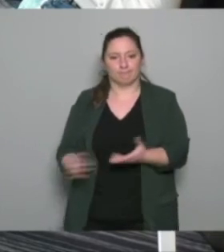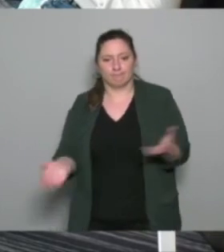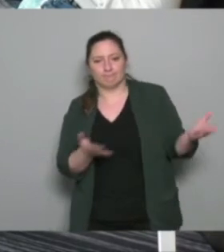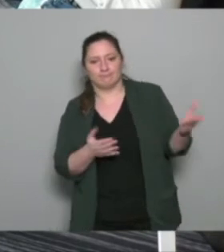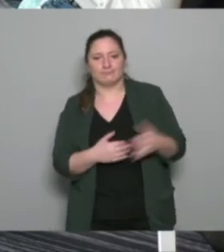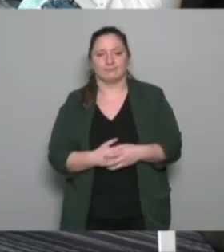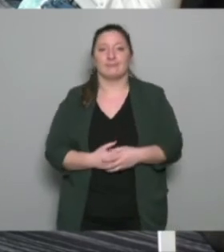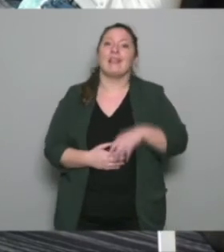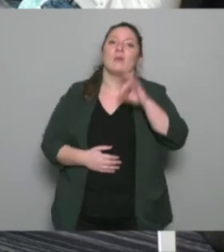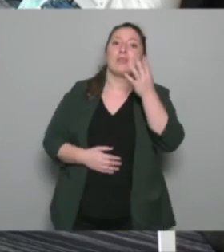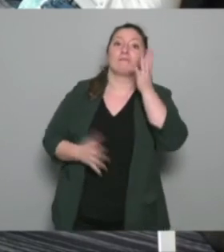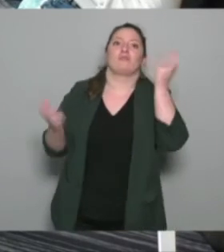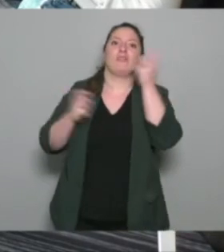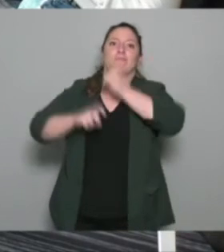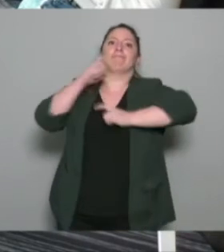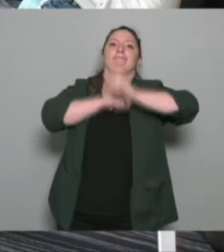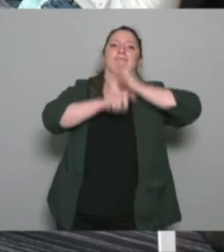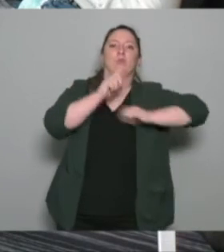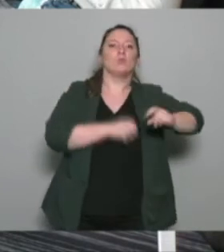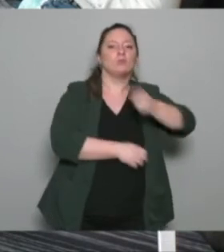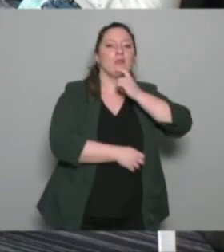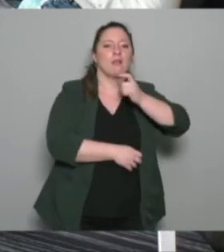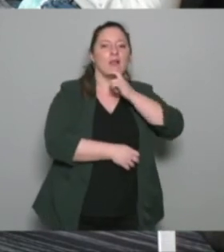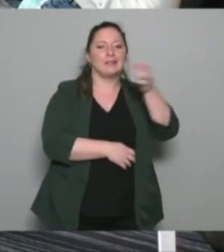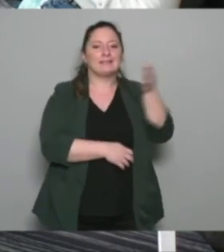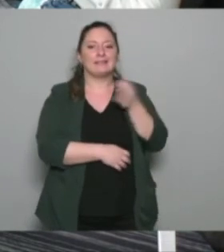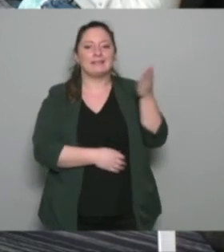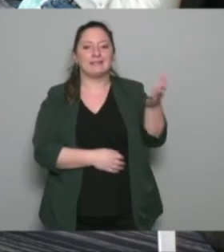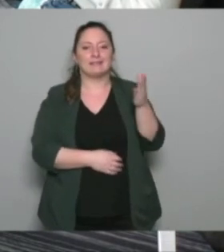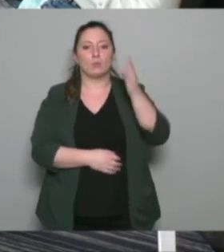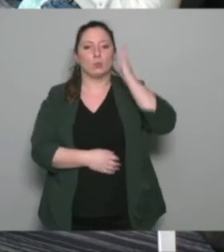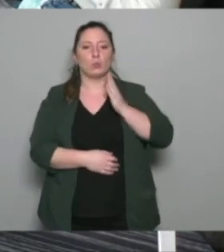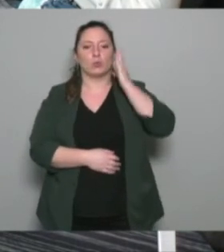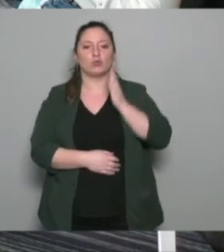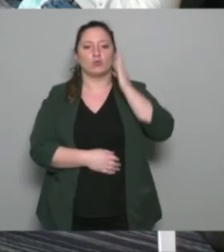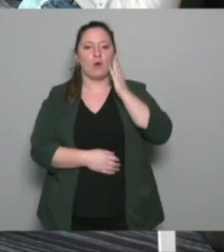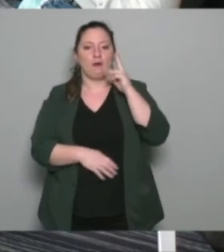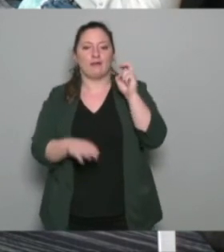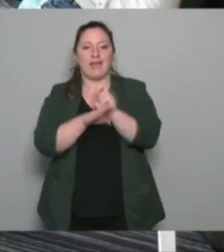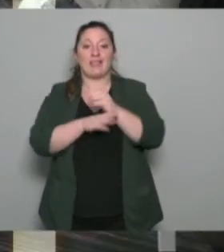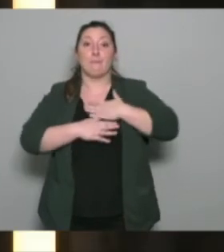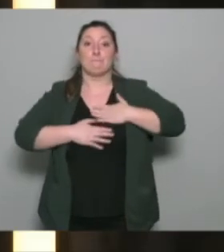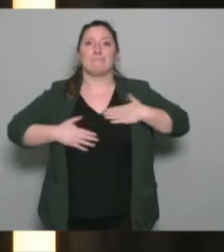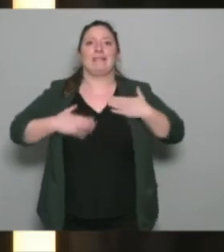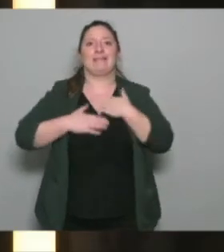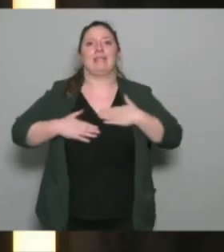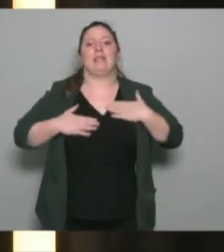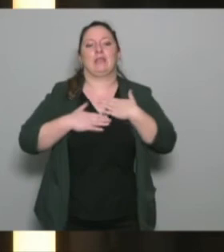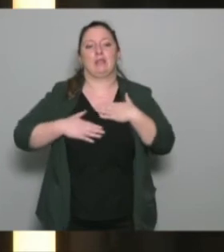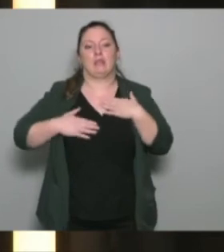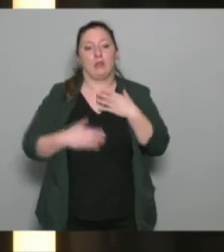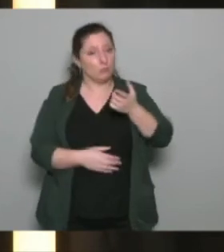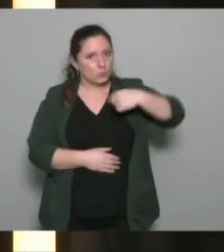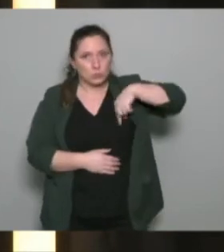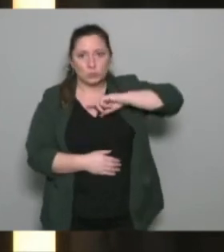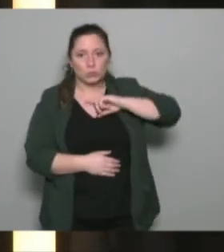je voudrais juste revenir sur ce que vous aviez dit tout à l'heure la nécessité de conserver la dimension du plaisir au sport nous